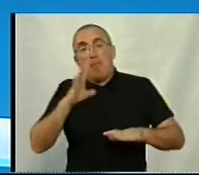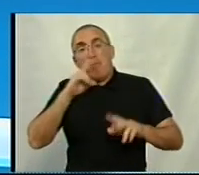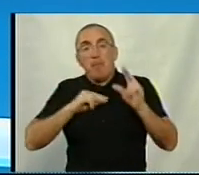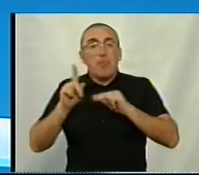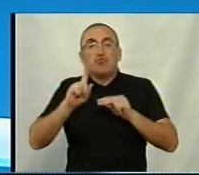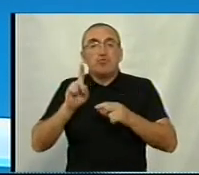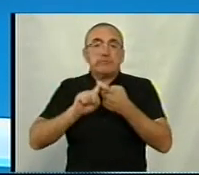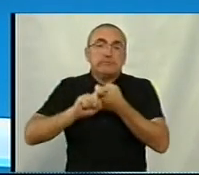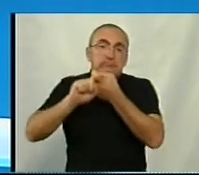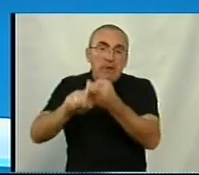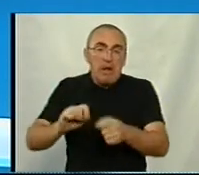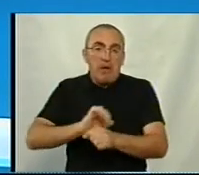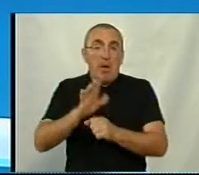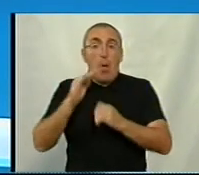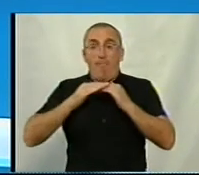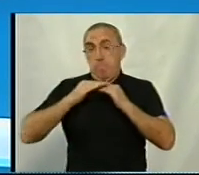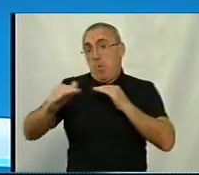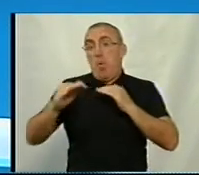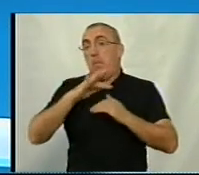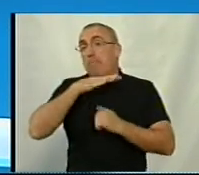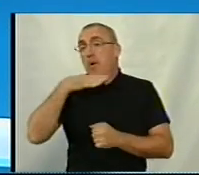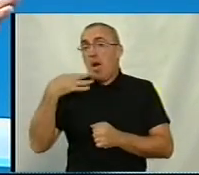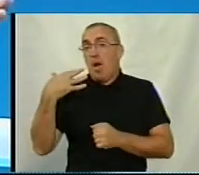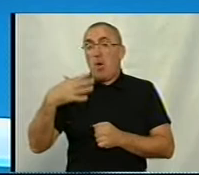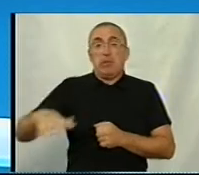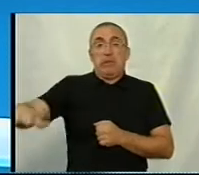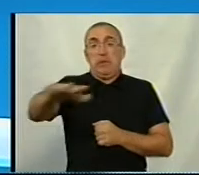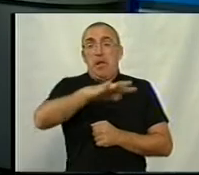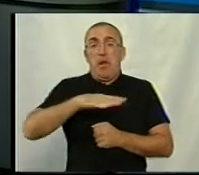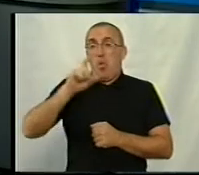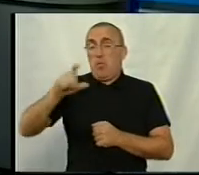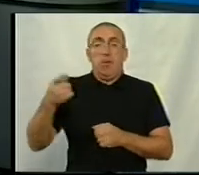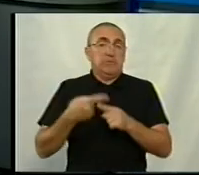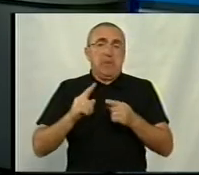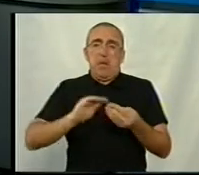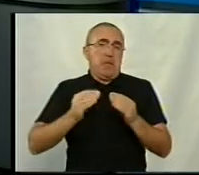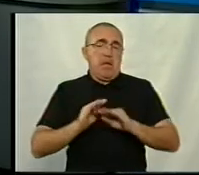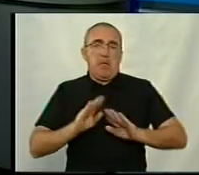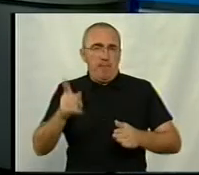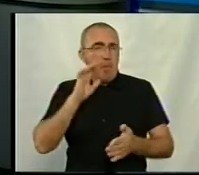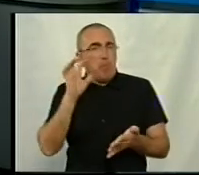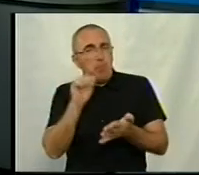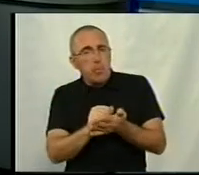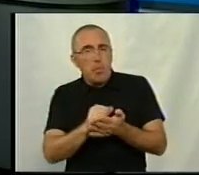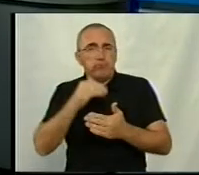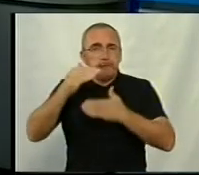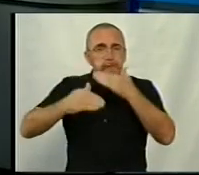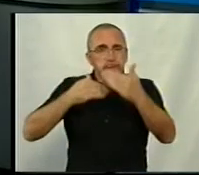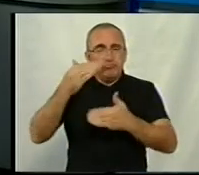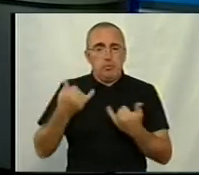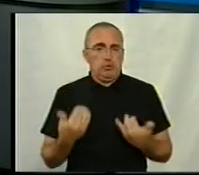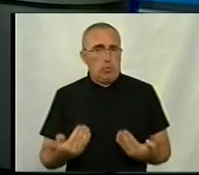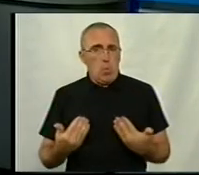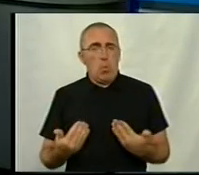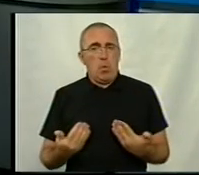зараження на якийсь ковід. Тобто, коли в полі і багато територій, багато людей, це не проблема. Ви помітили якусь тенденцію вже сьогодні,